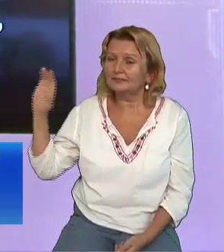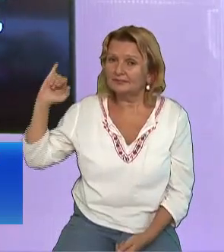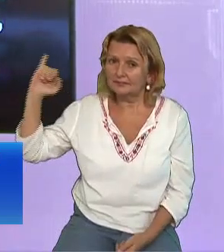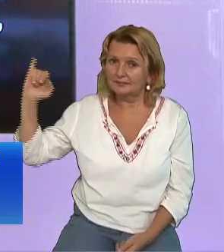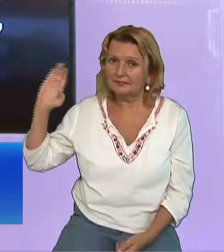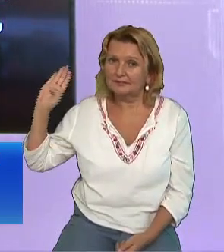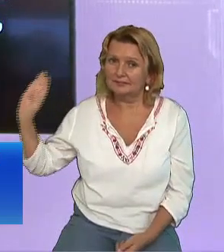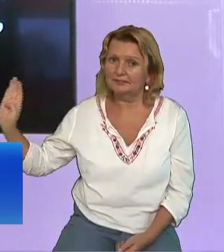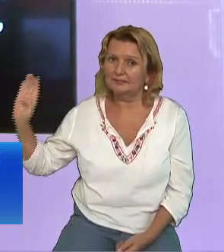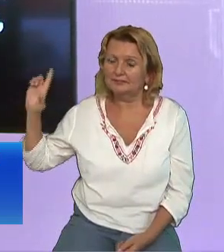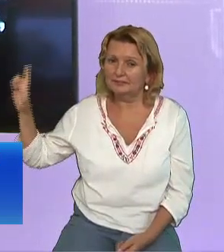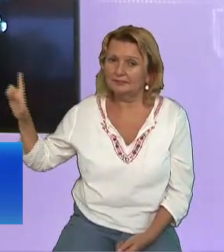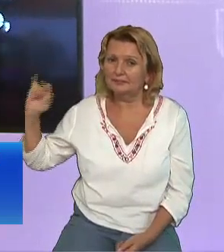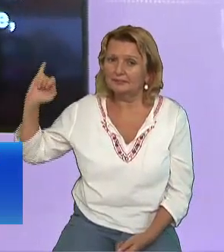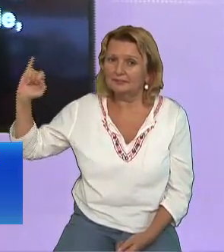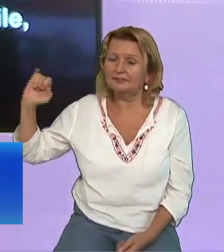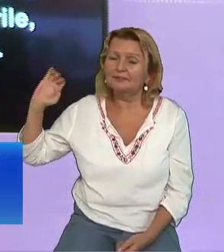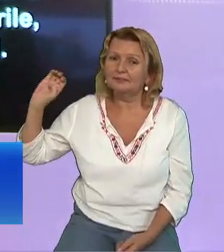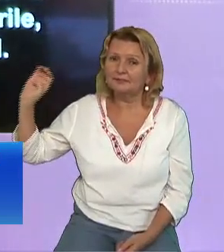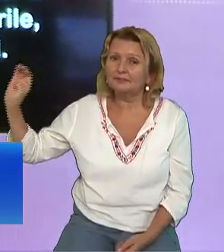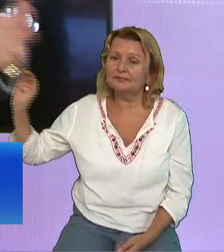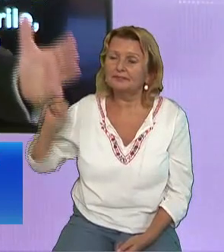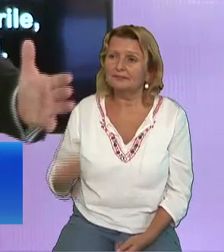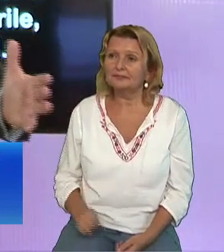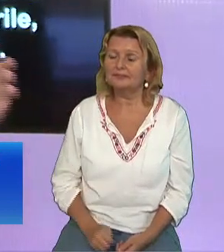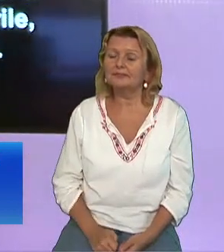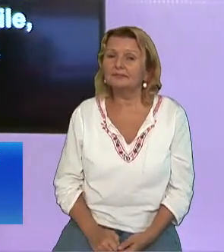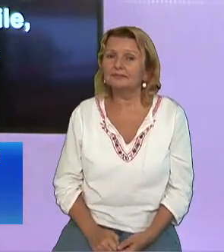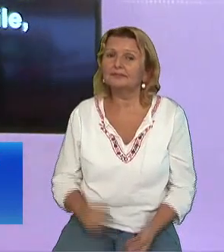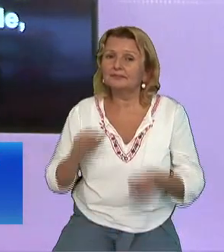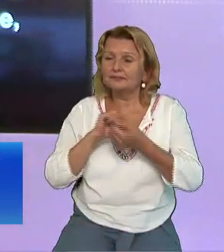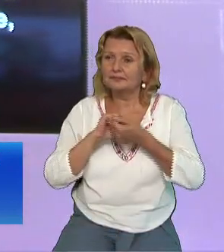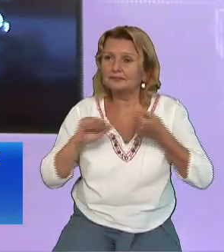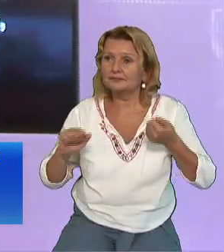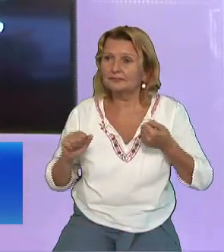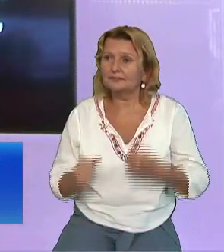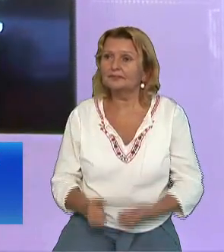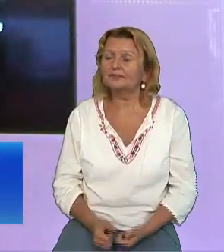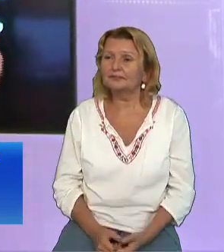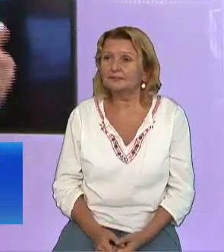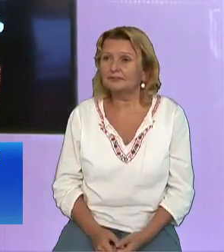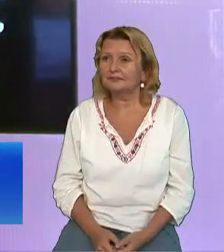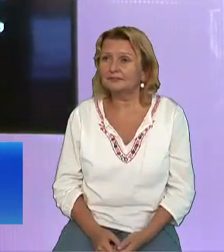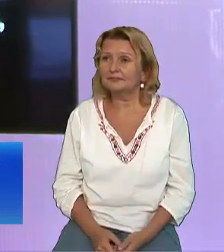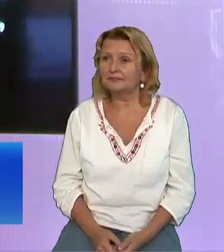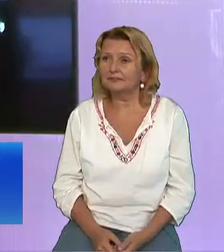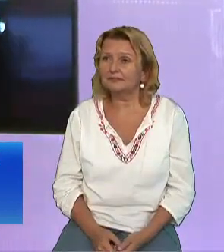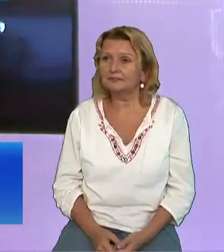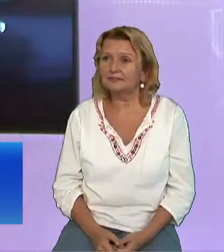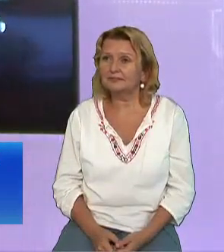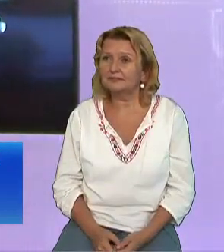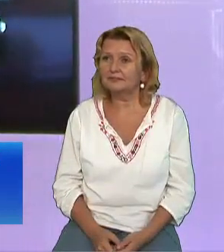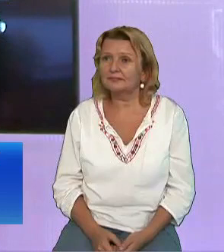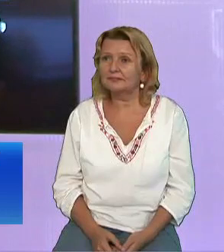Emaus Între Iisus în mijlocul lor Le spune Măi oameni buni, dar uite nu trebuia să credeți tot ce a spus prorocii